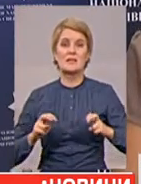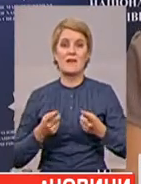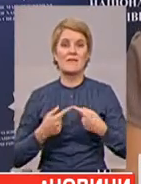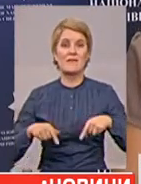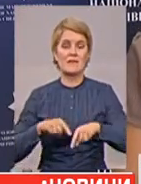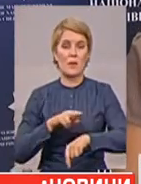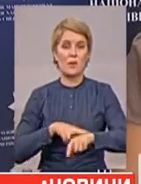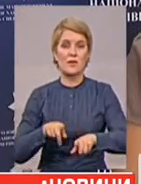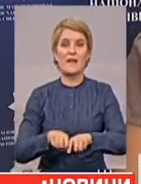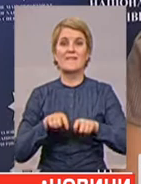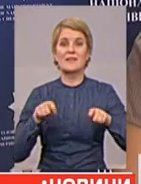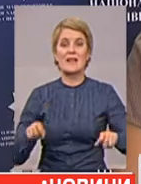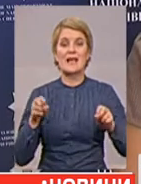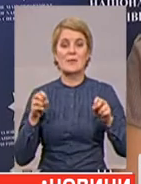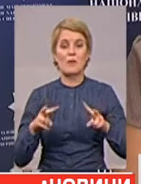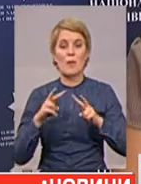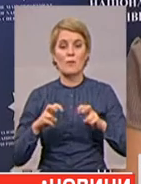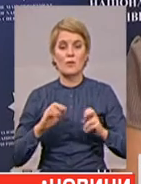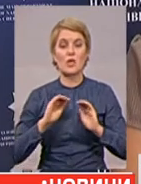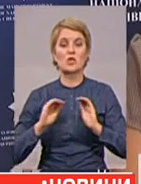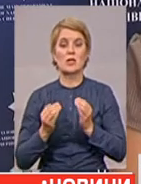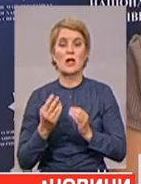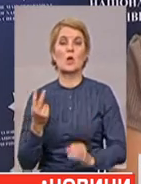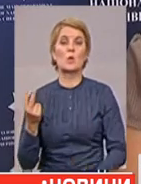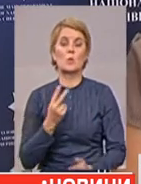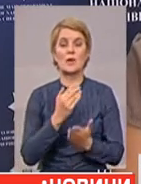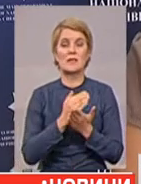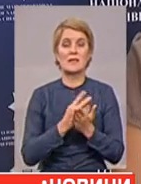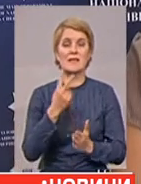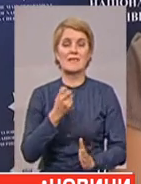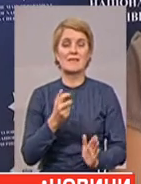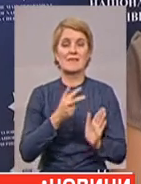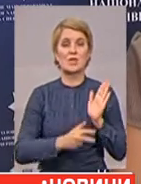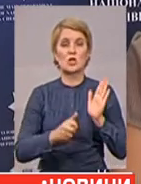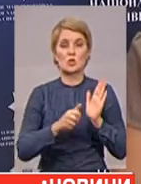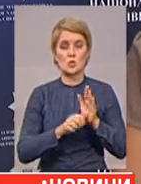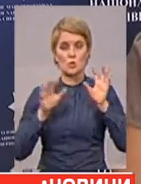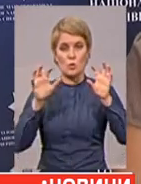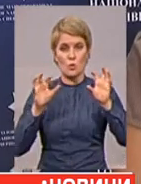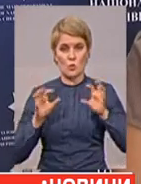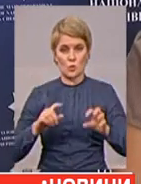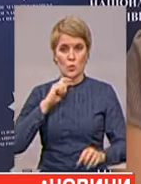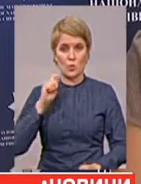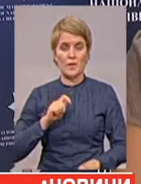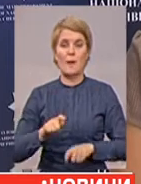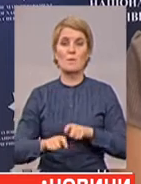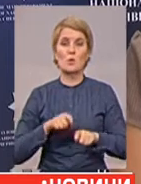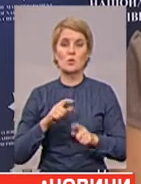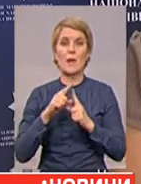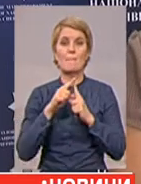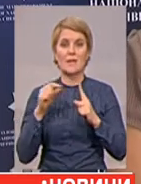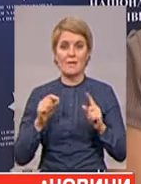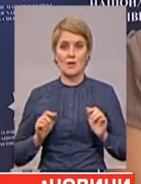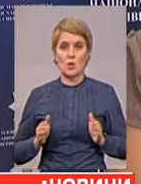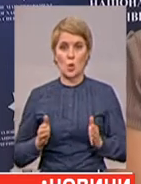поліції відкрито кримінальне провадження за частиною 2 статті 286 Кримінального кодексу України порушення правил дорожнього